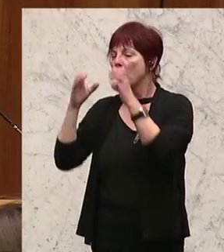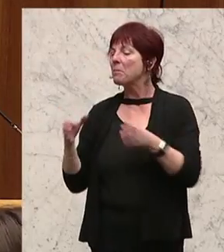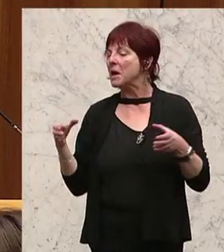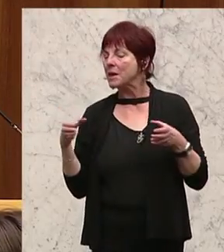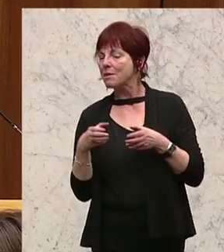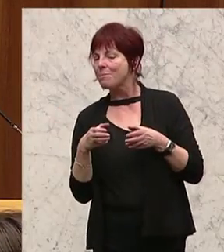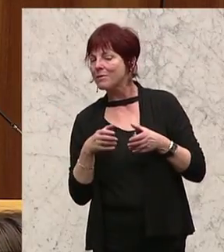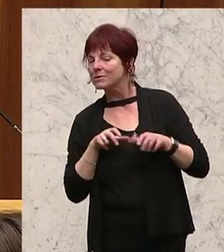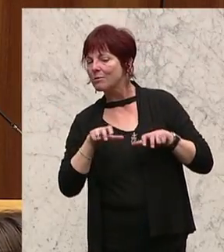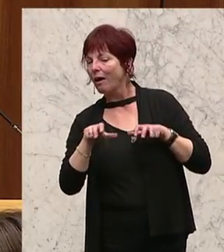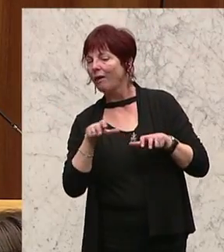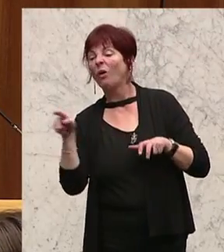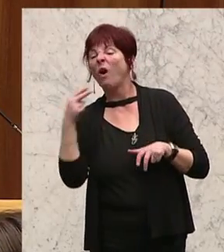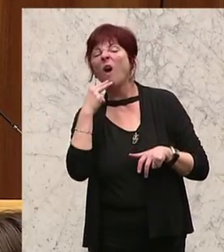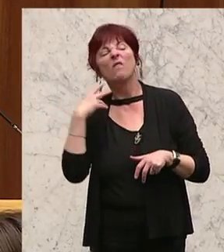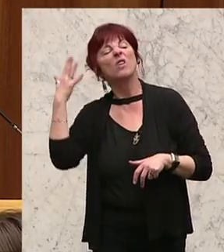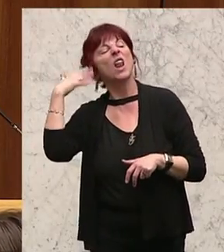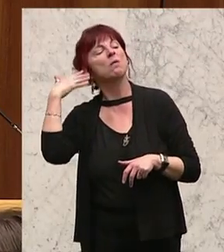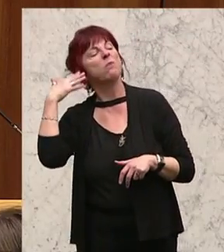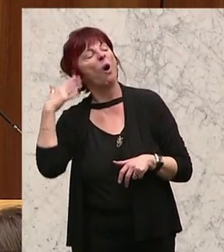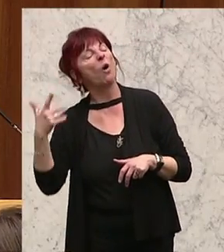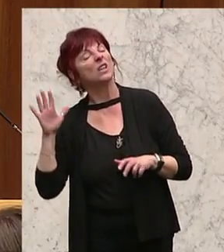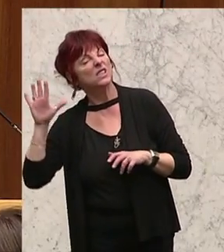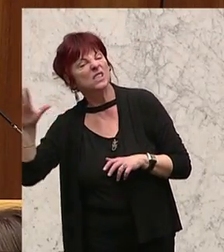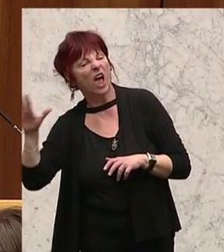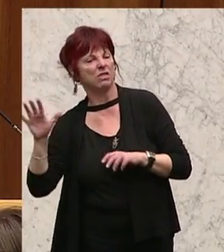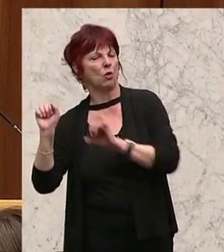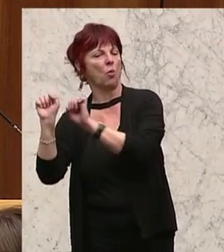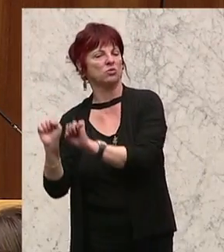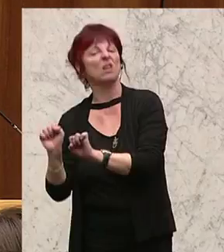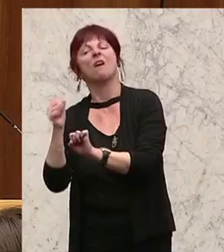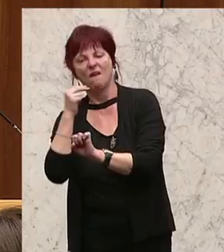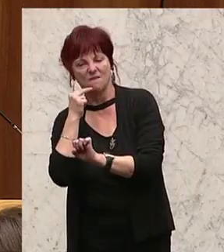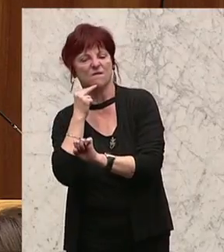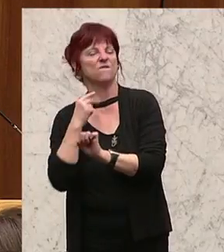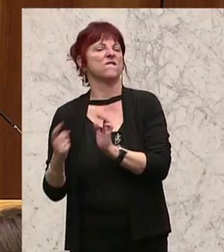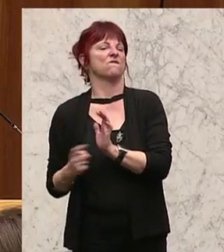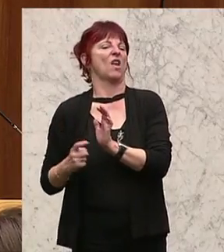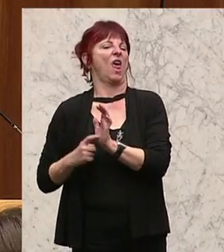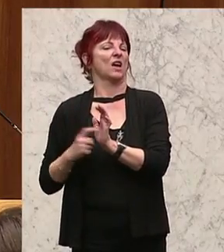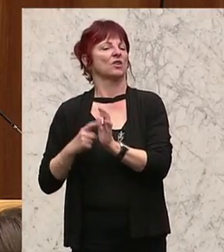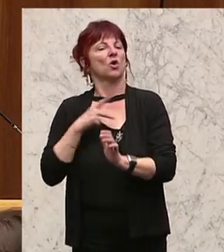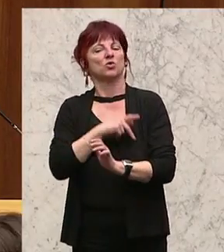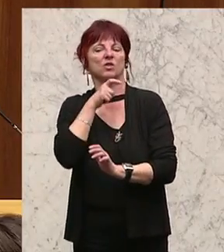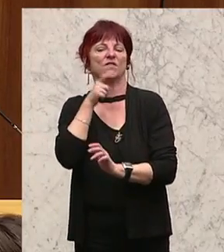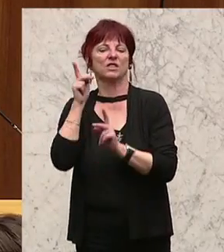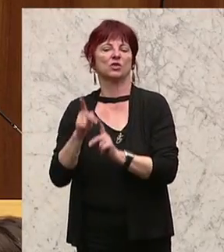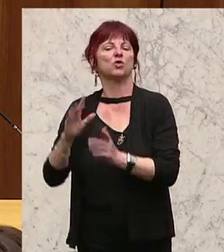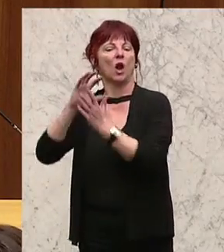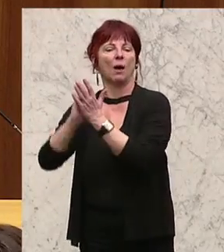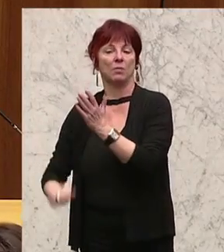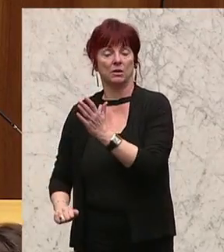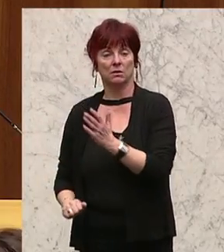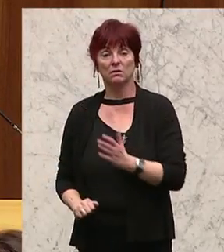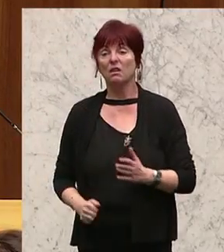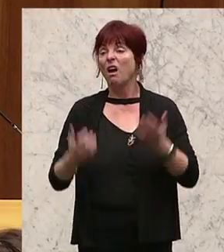die für die Bauern, für ihre Klientel diesen Rabatt bei der Sozialversicherung ebenfalls fordert. Herausgekommen ist eine schlechte